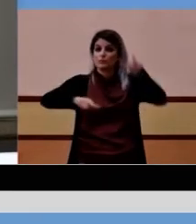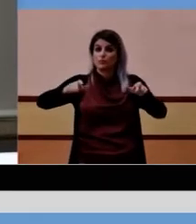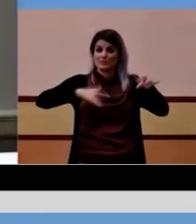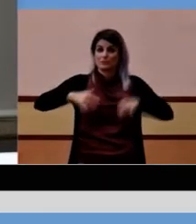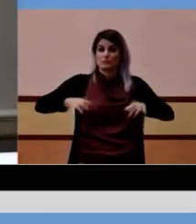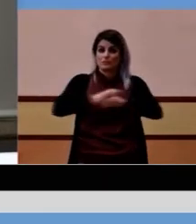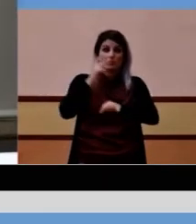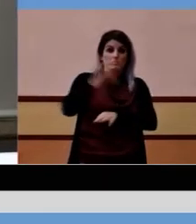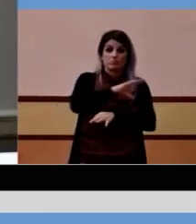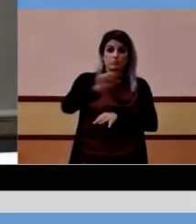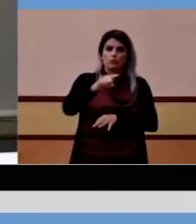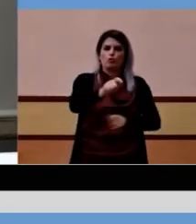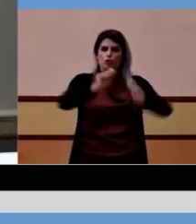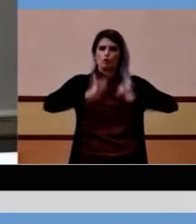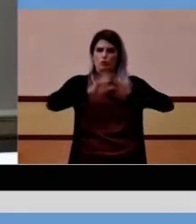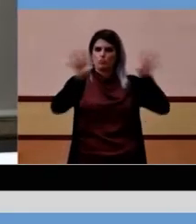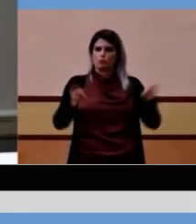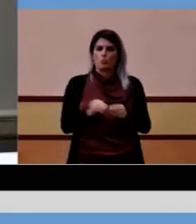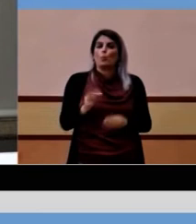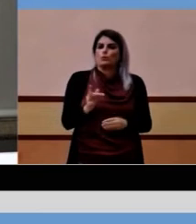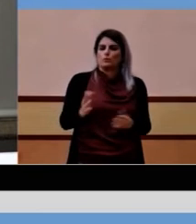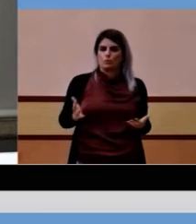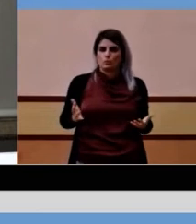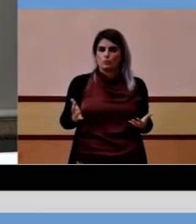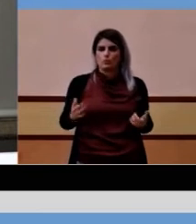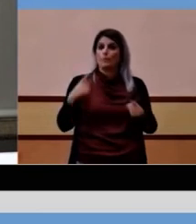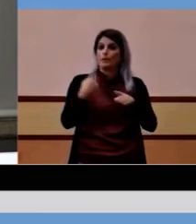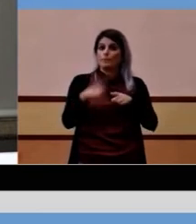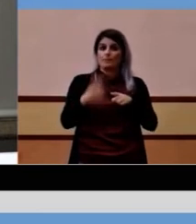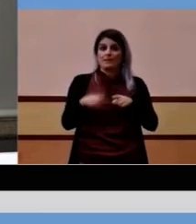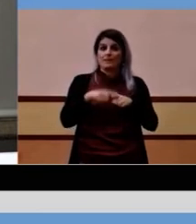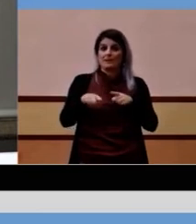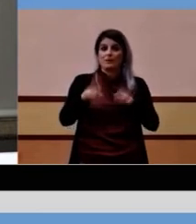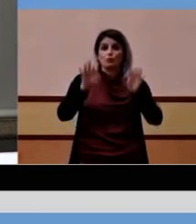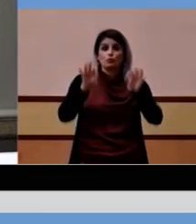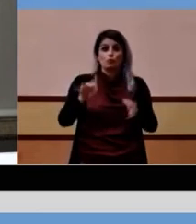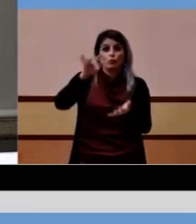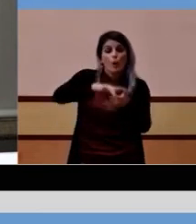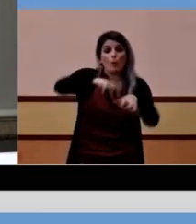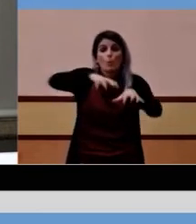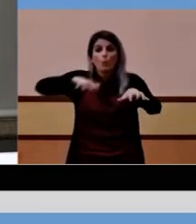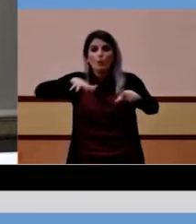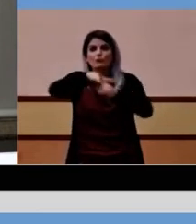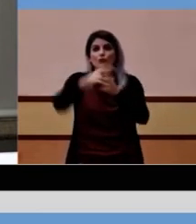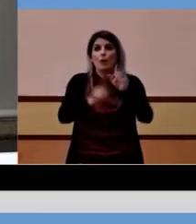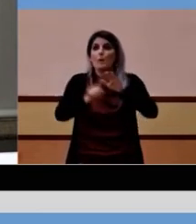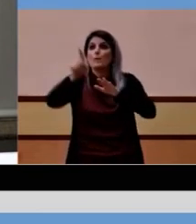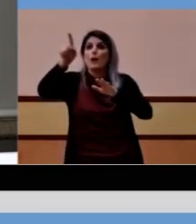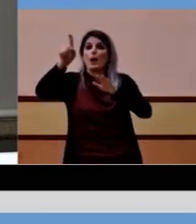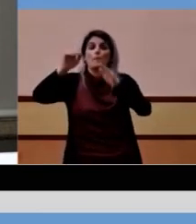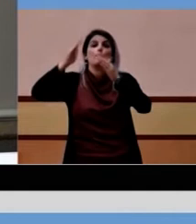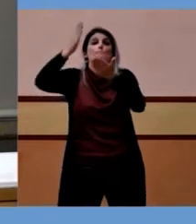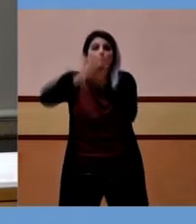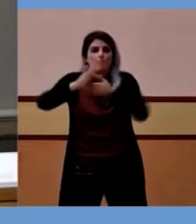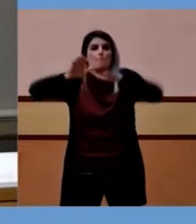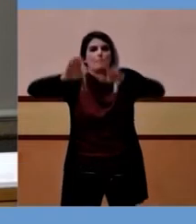en la majoria de casos s'atura la pujada que hi pogués haver abans del cribatge. En alguns casos s'estabilitza, en